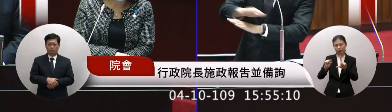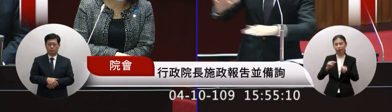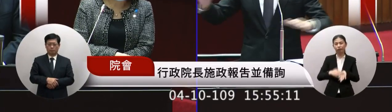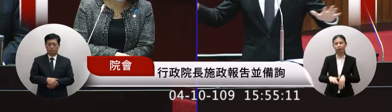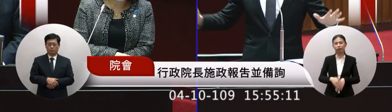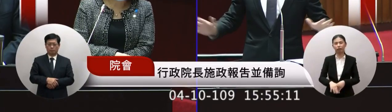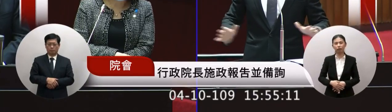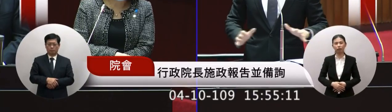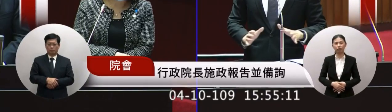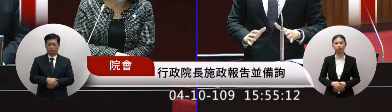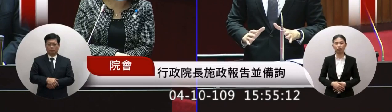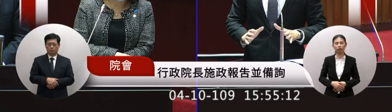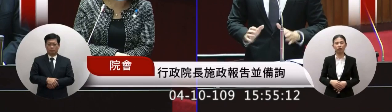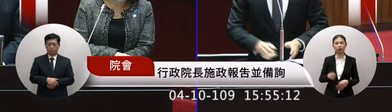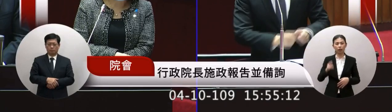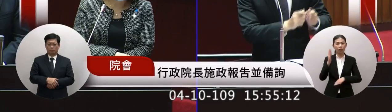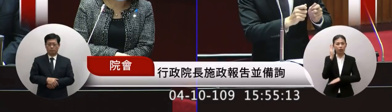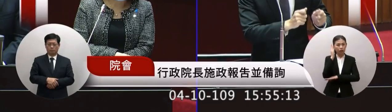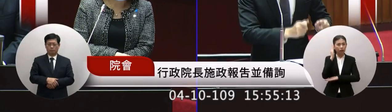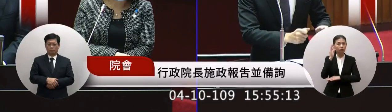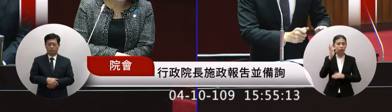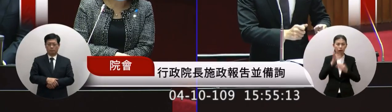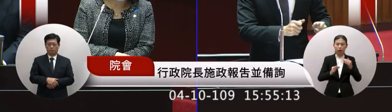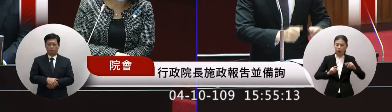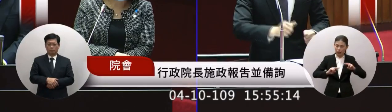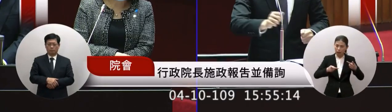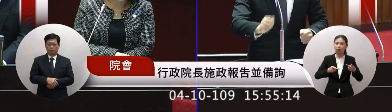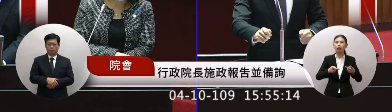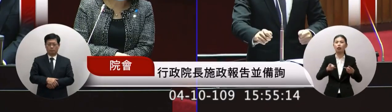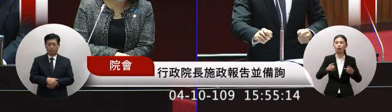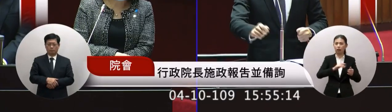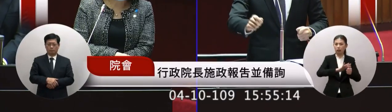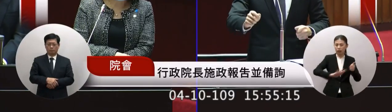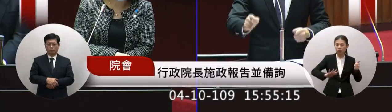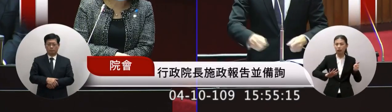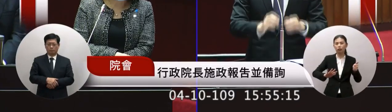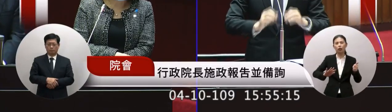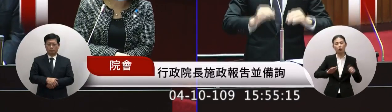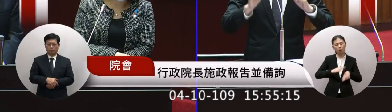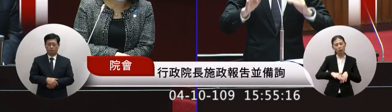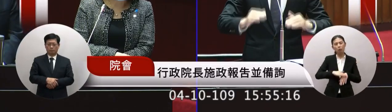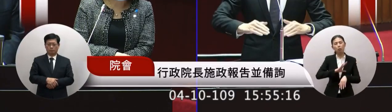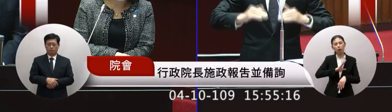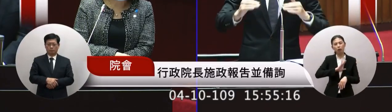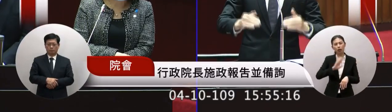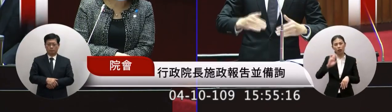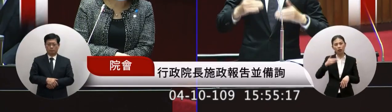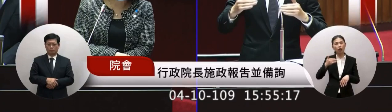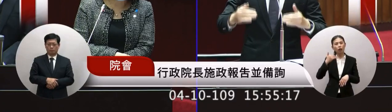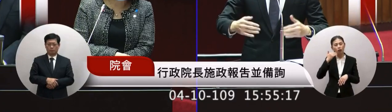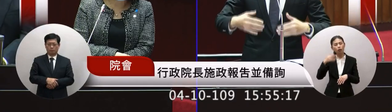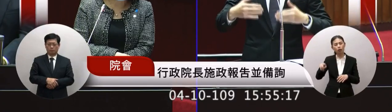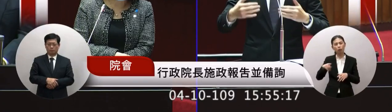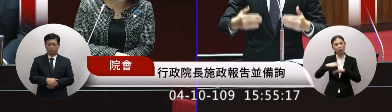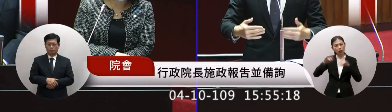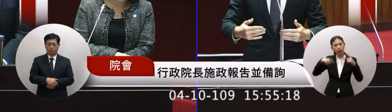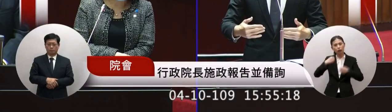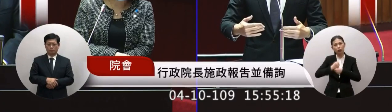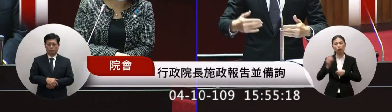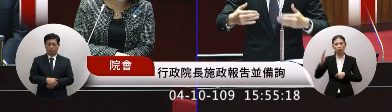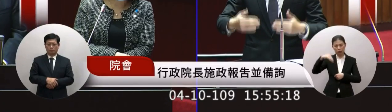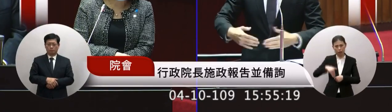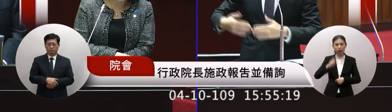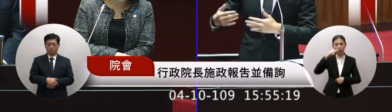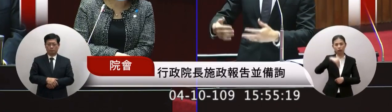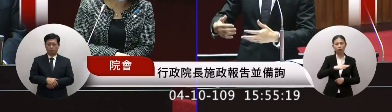所有的人一定都有影響但是如果這種人在這個措施裡面這些人平常就是不穩定的收集